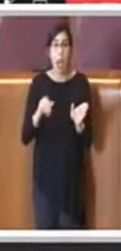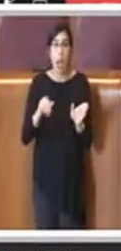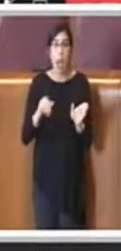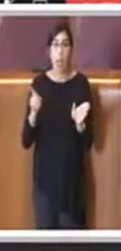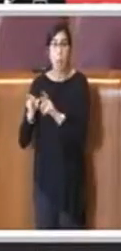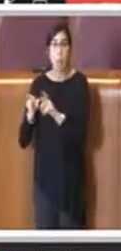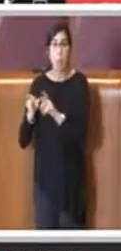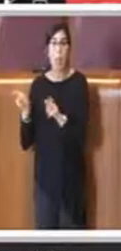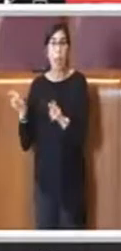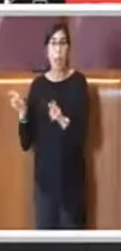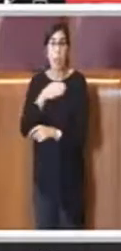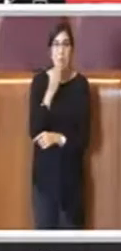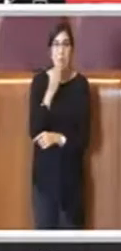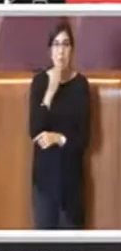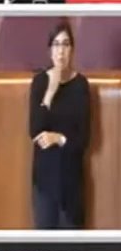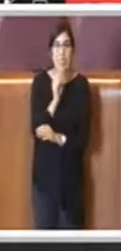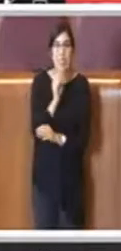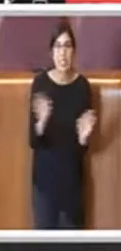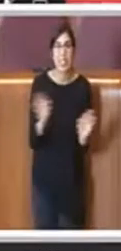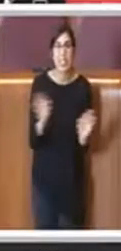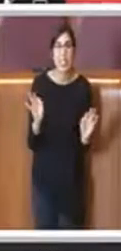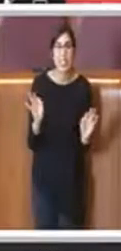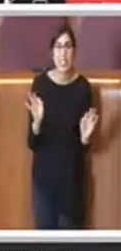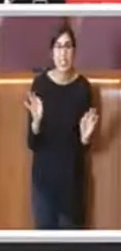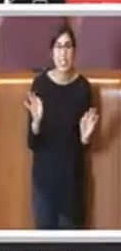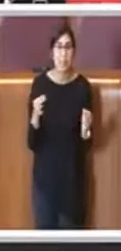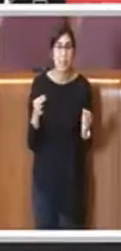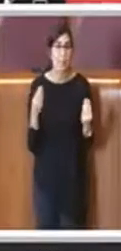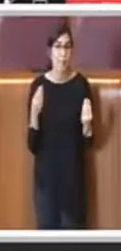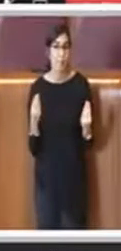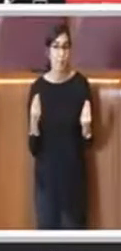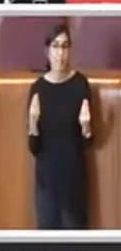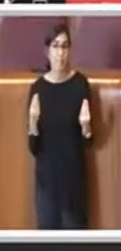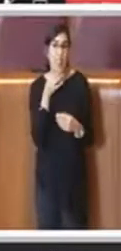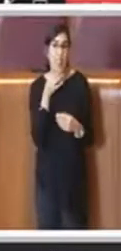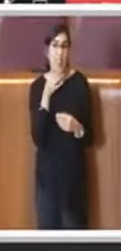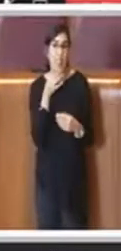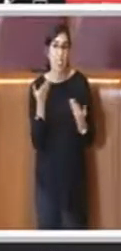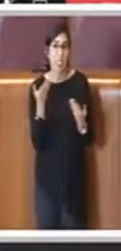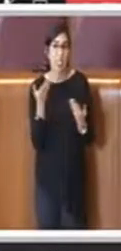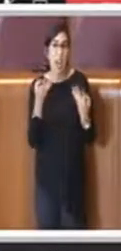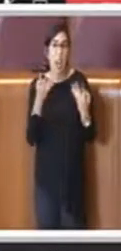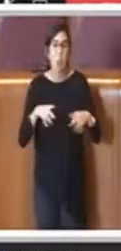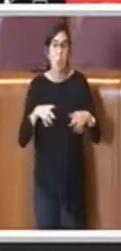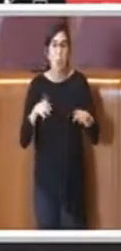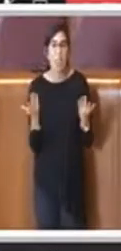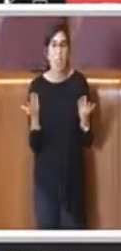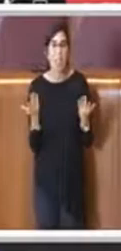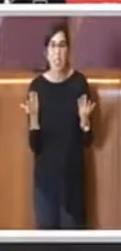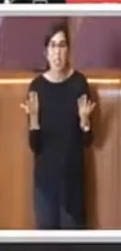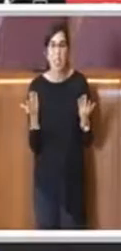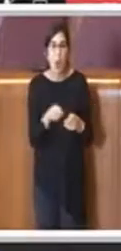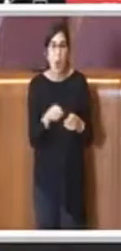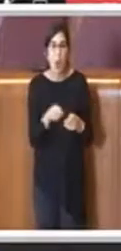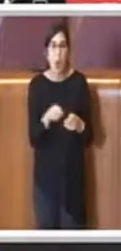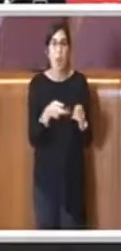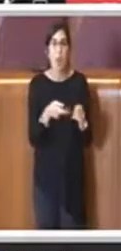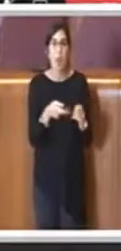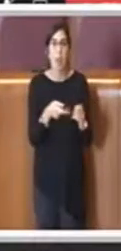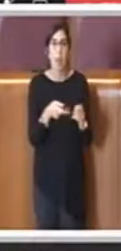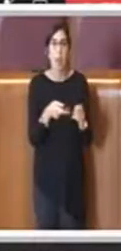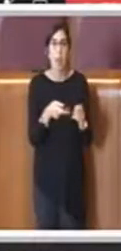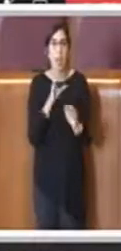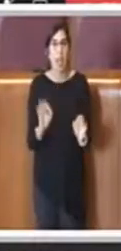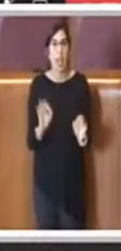clientela che li va a popolare e quindi diventerebbero solo ulteriori costi. Questo è un